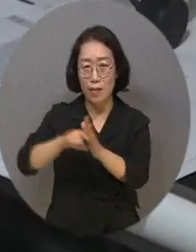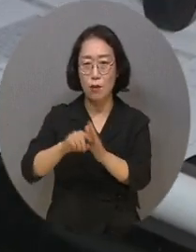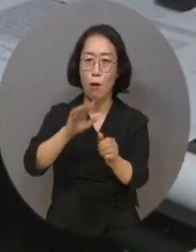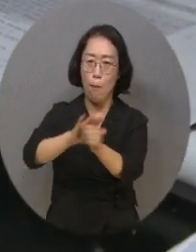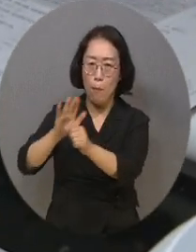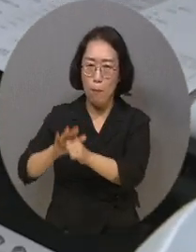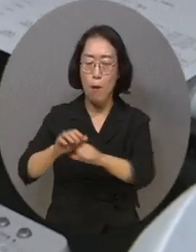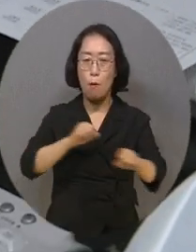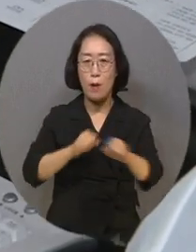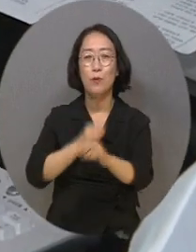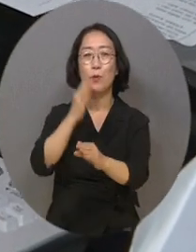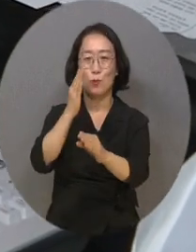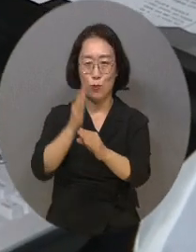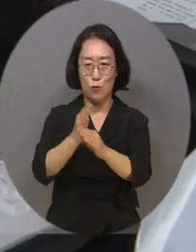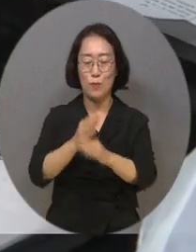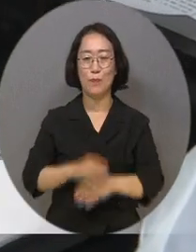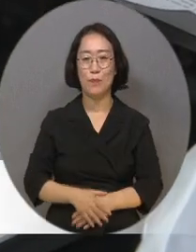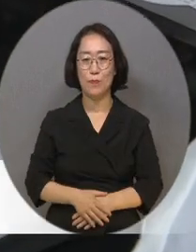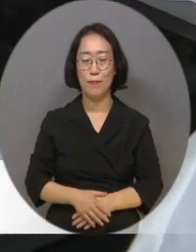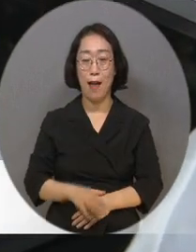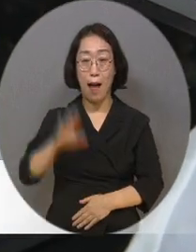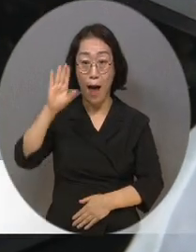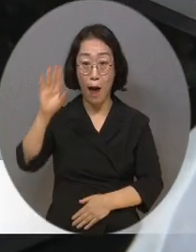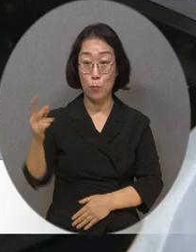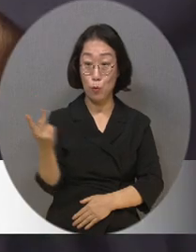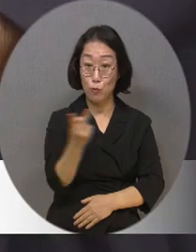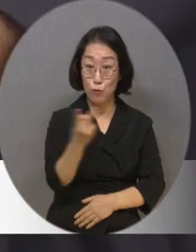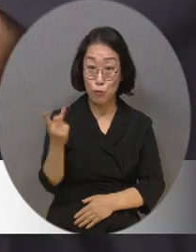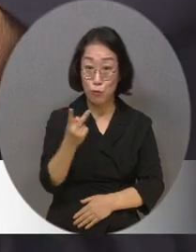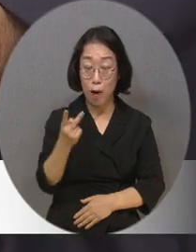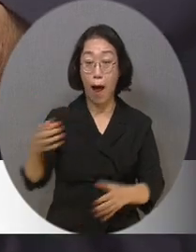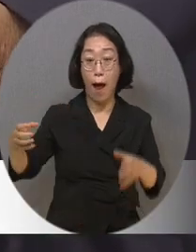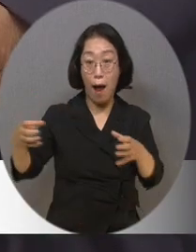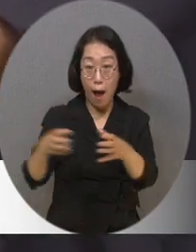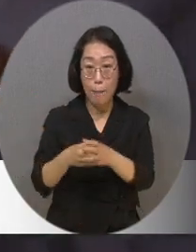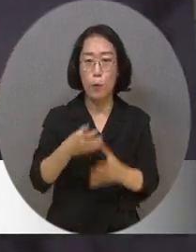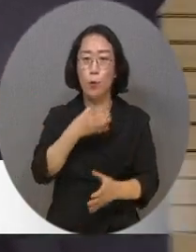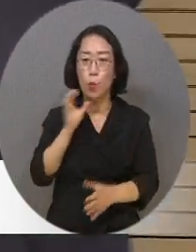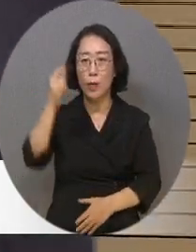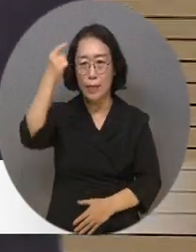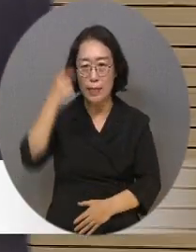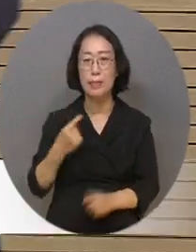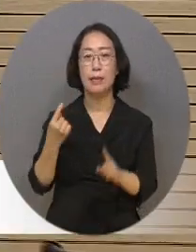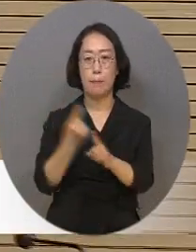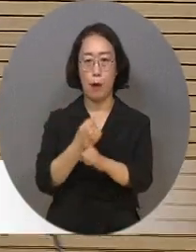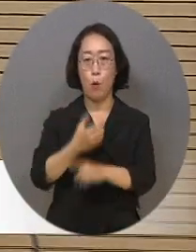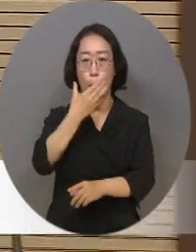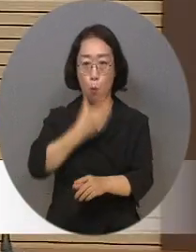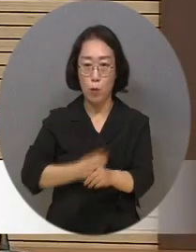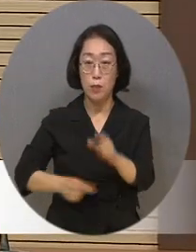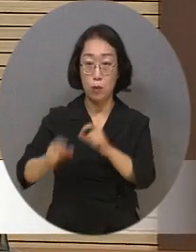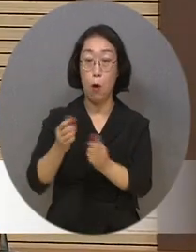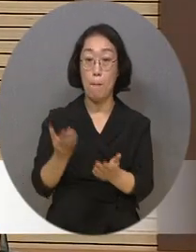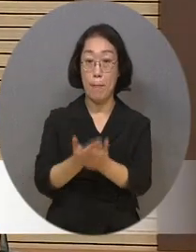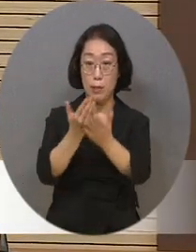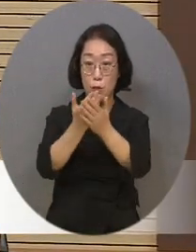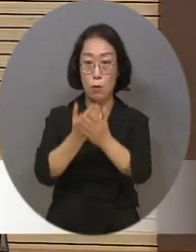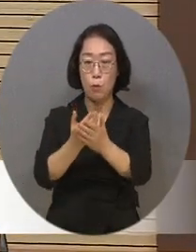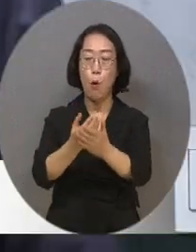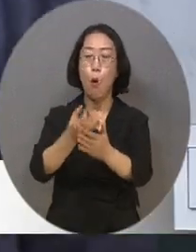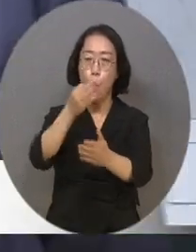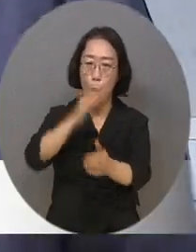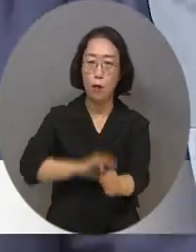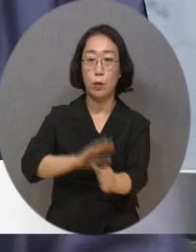역할을 해오고 있습니다. 앞으로 두 기관은 노인인식 개선과 복지 향상, 권익증진을 위한 각종